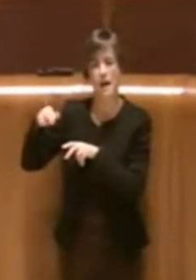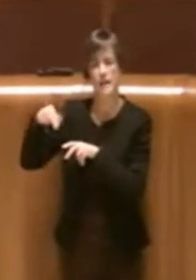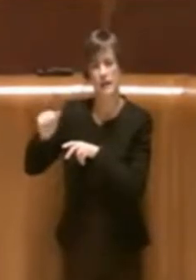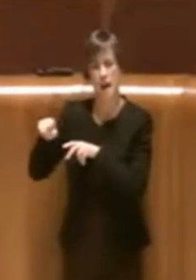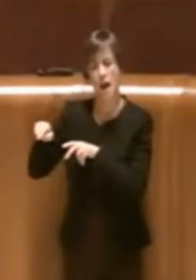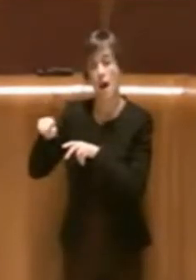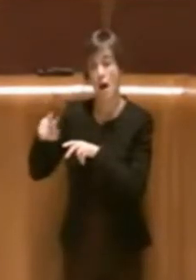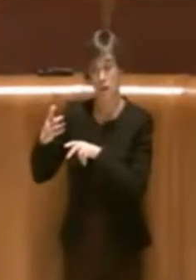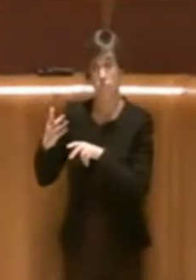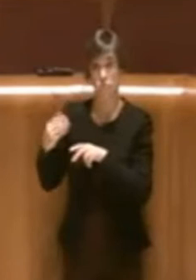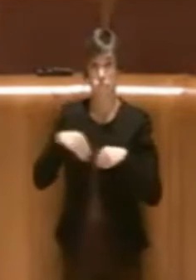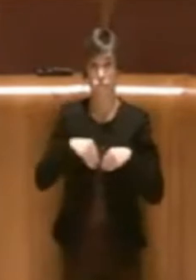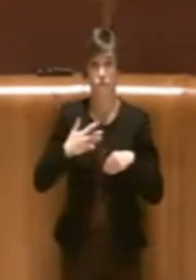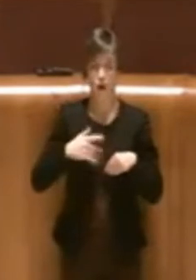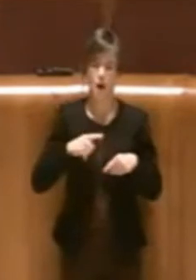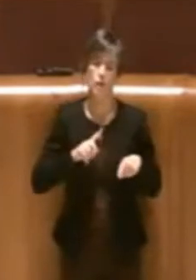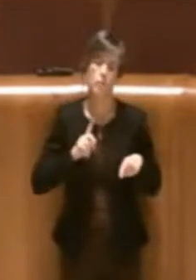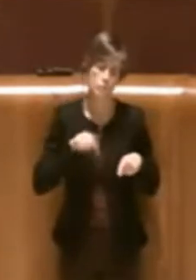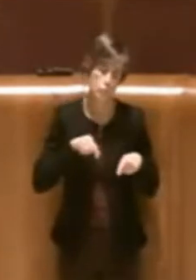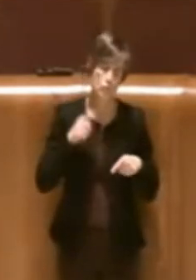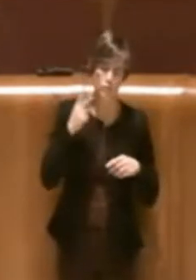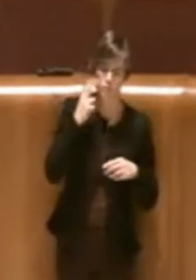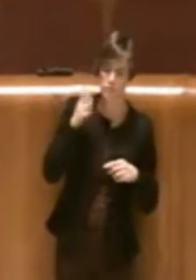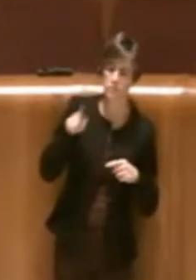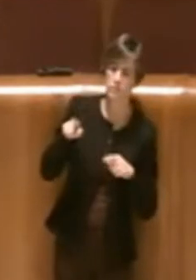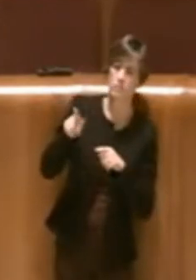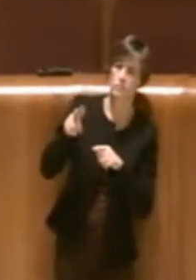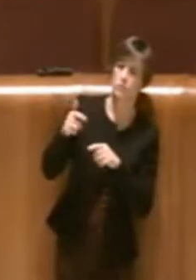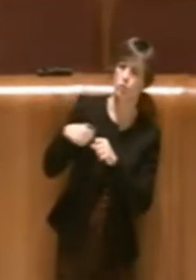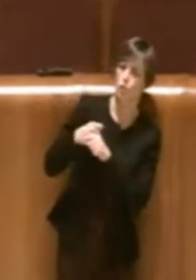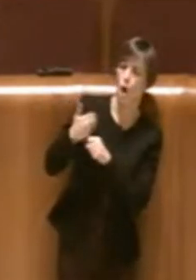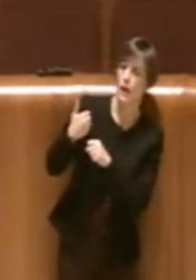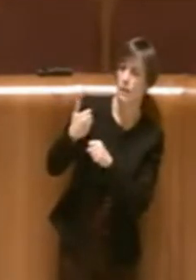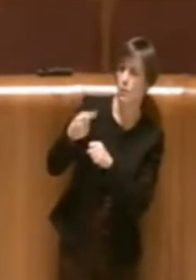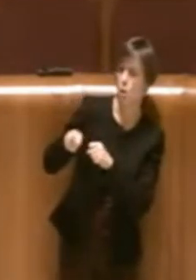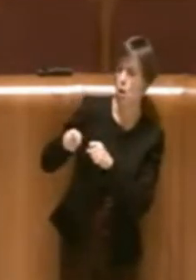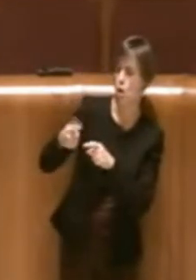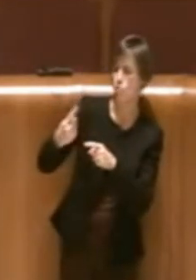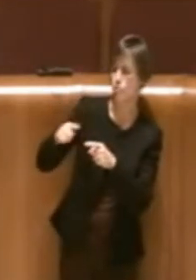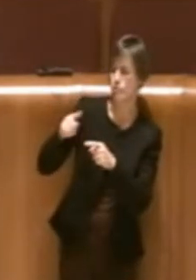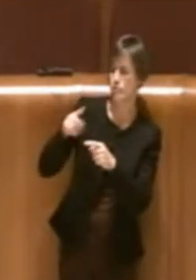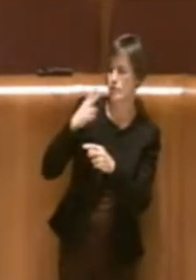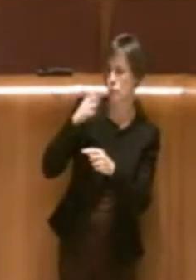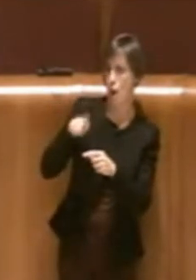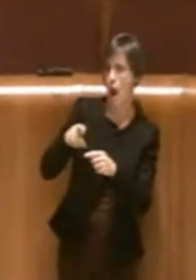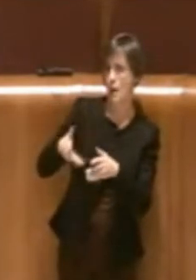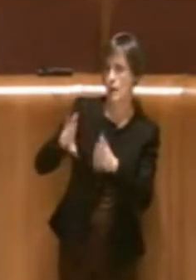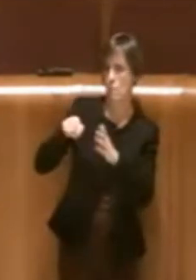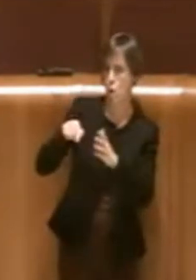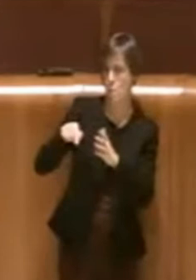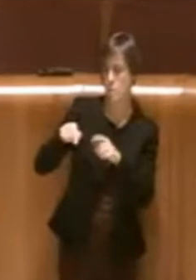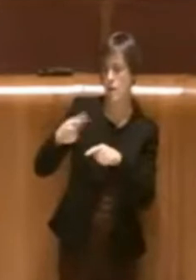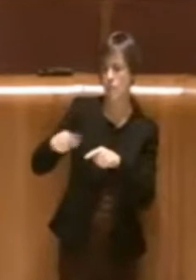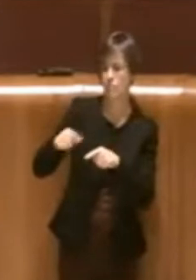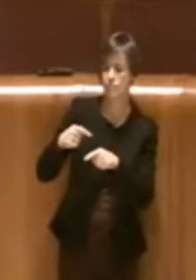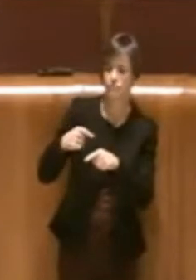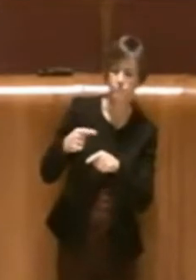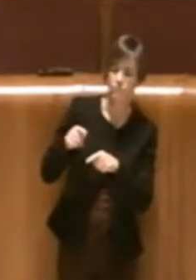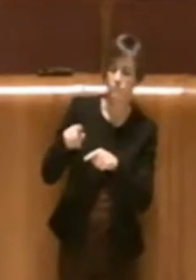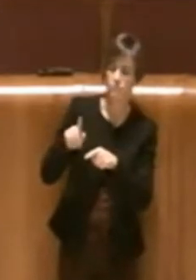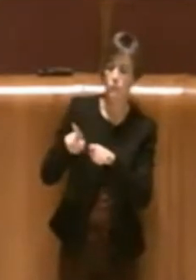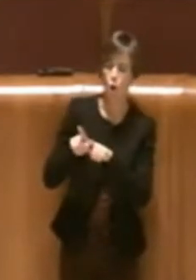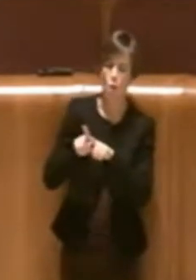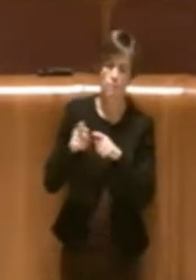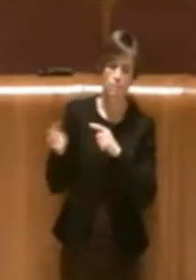anche la storia recente che ha coinvolto questo immobile, di favorire e quindi di